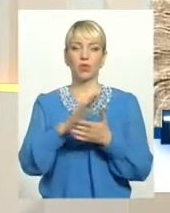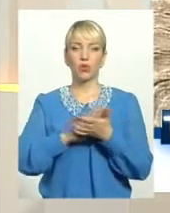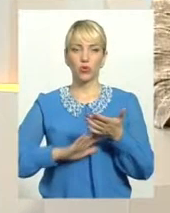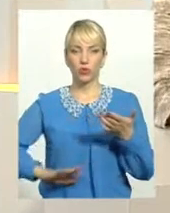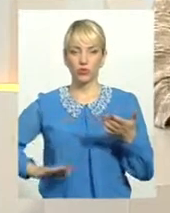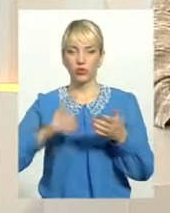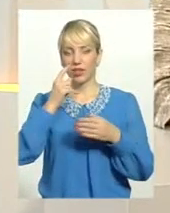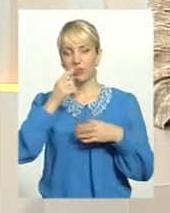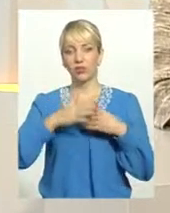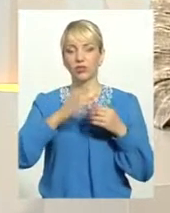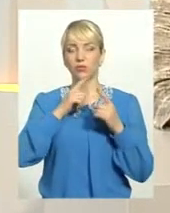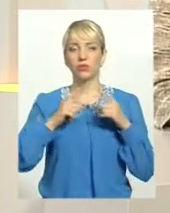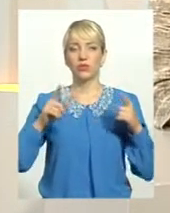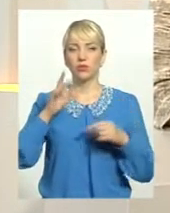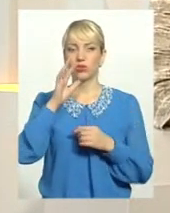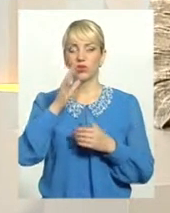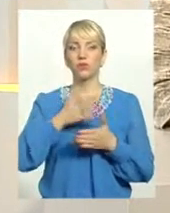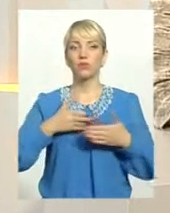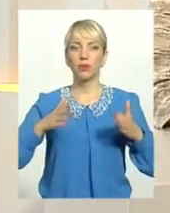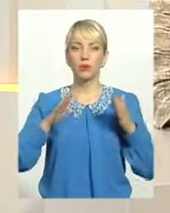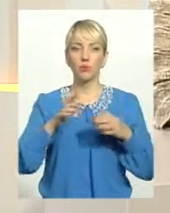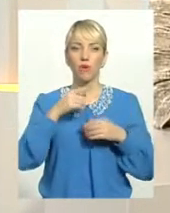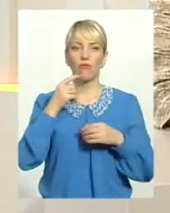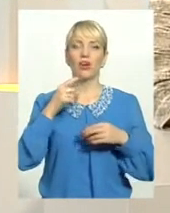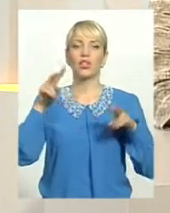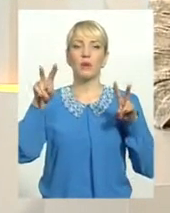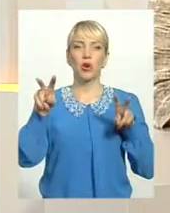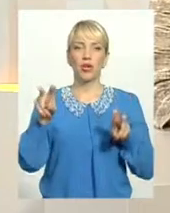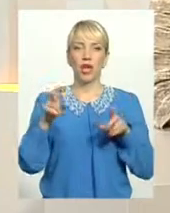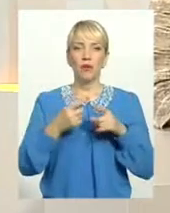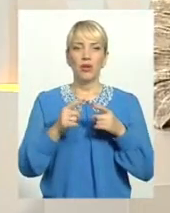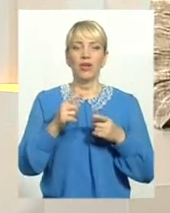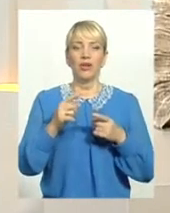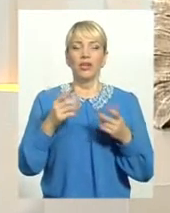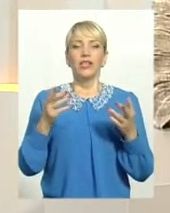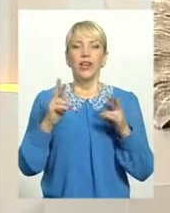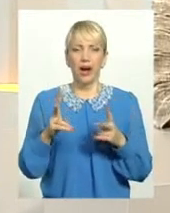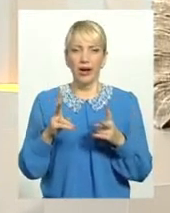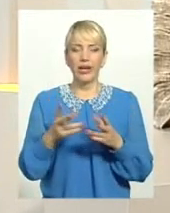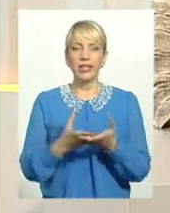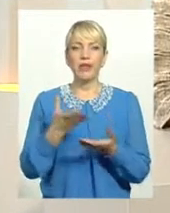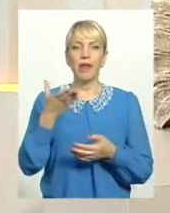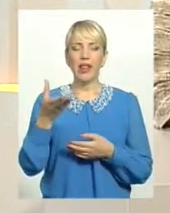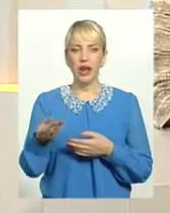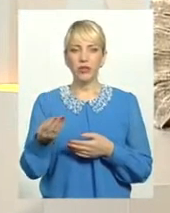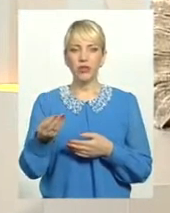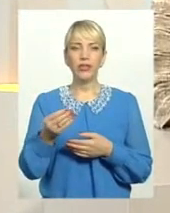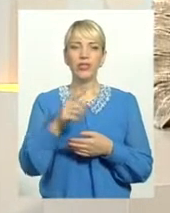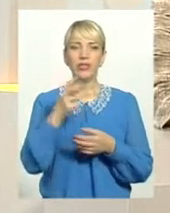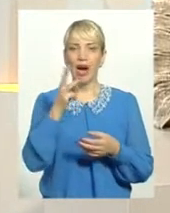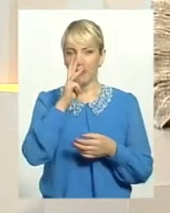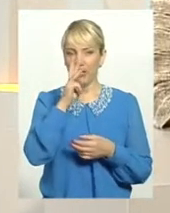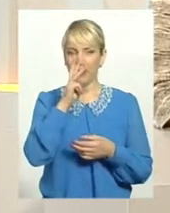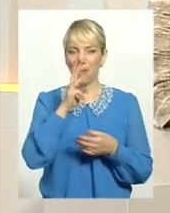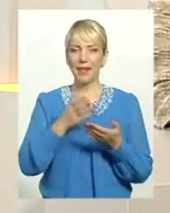найближчого періоду часу ми будемо говорити про те, як сплачують заробітну